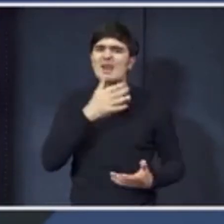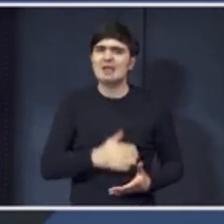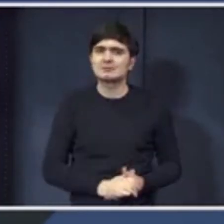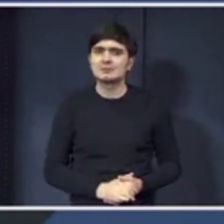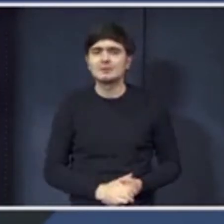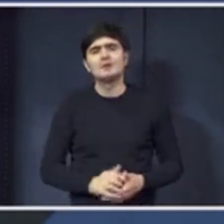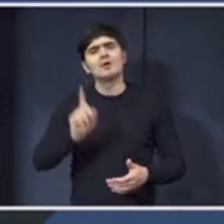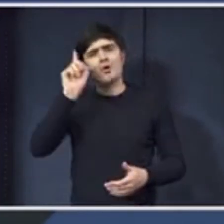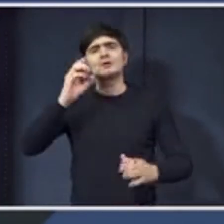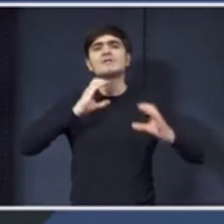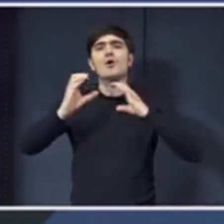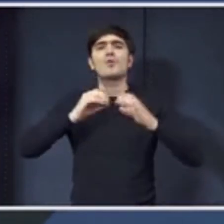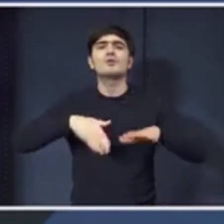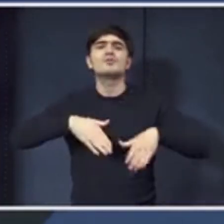Deci o să vă comuncem Ministerul de Interne în toate detaliile.